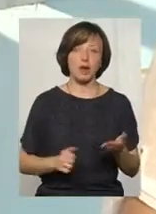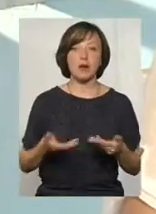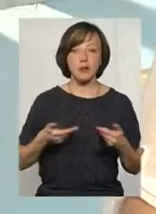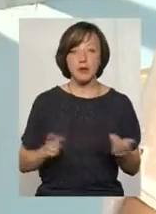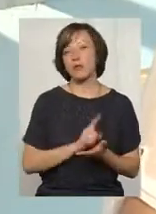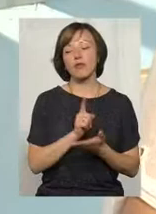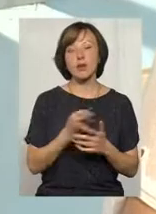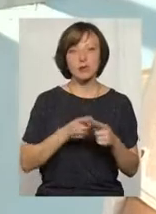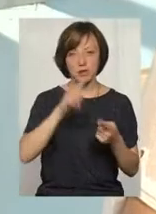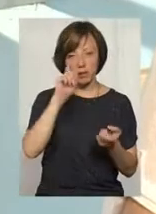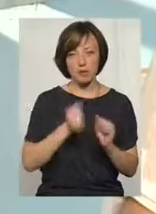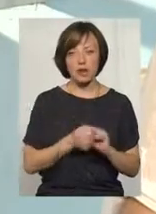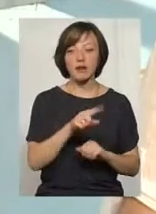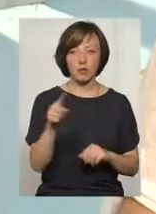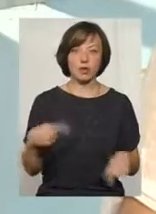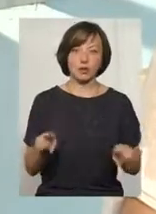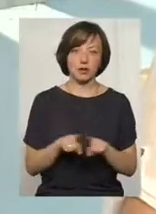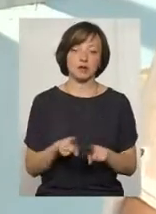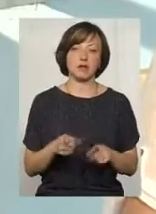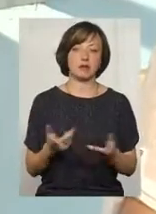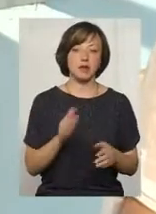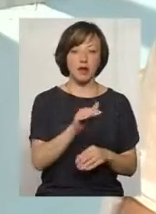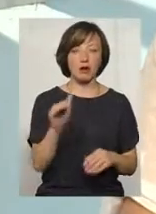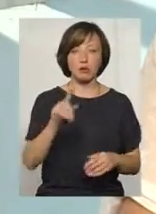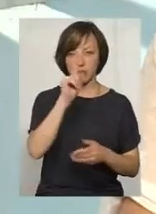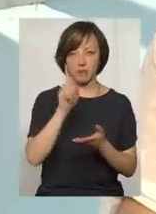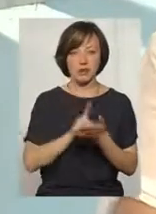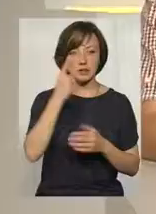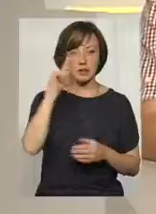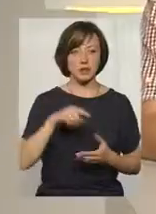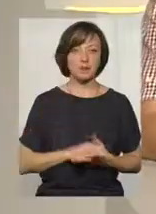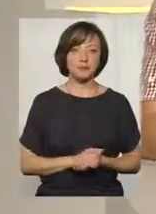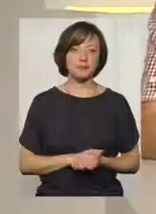повинні про це пам'ятати. І вони, ми їм повинні про це нагадувати, вони повинні про це знати.